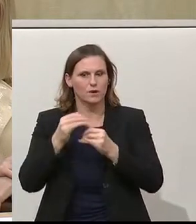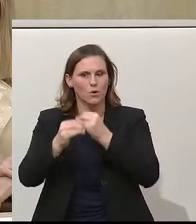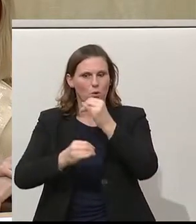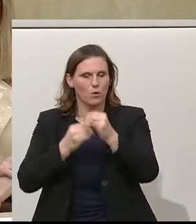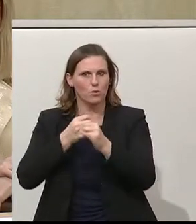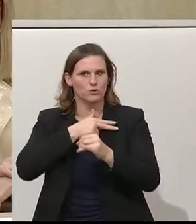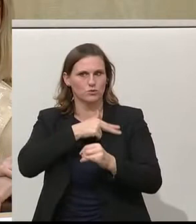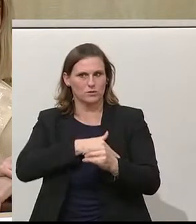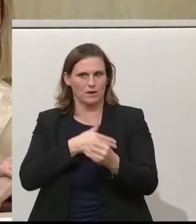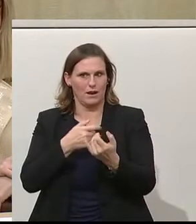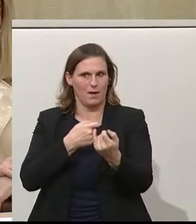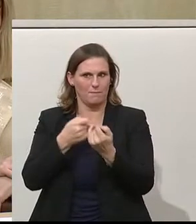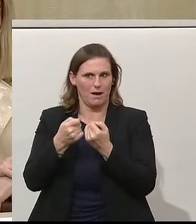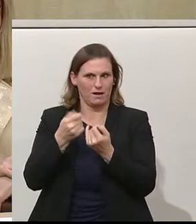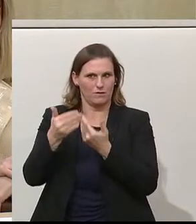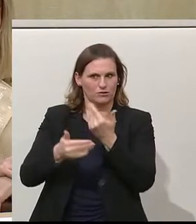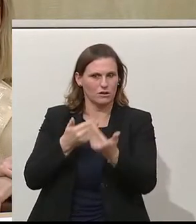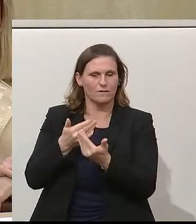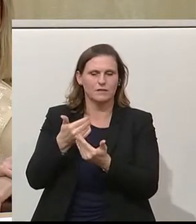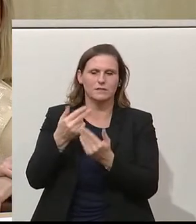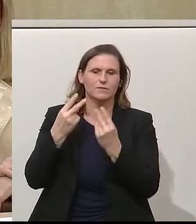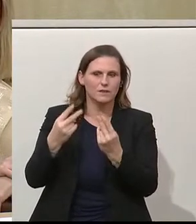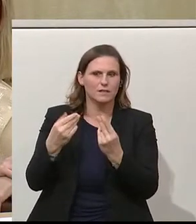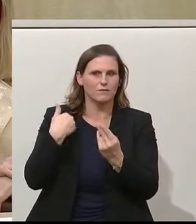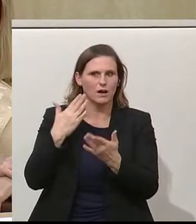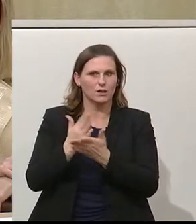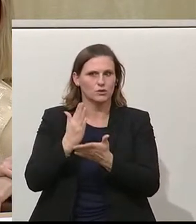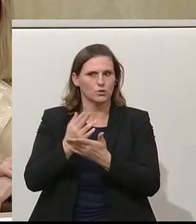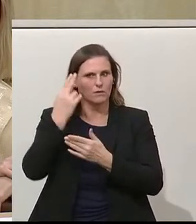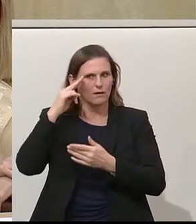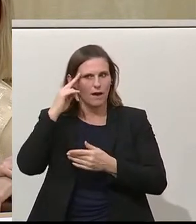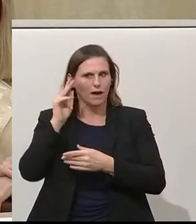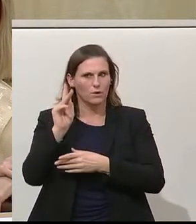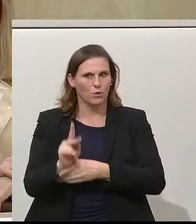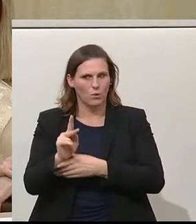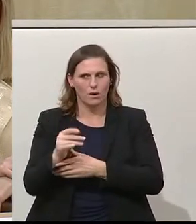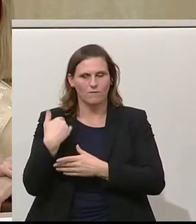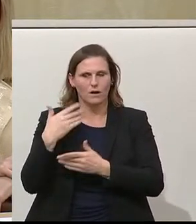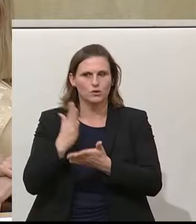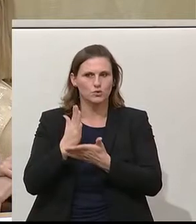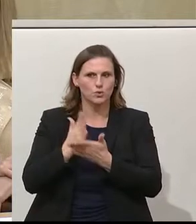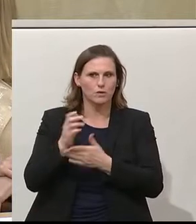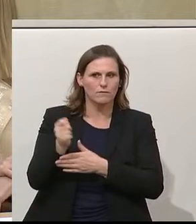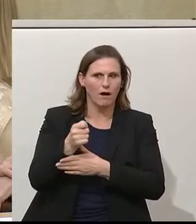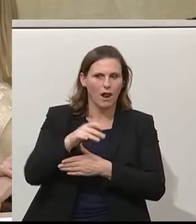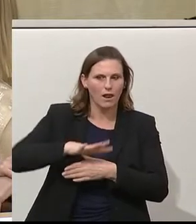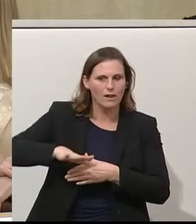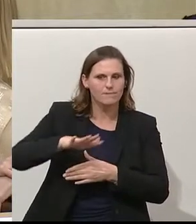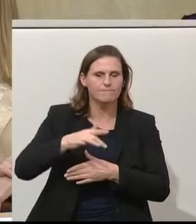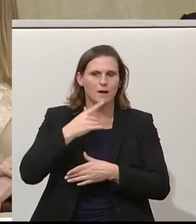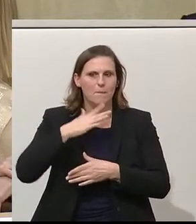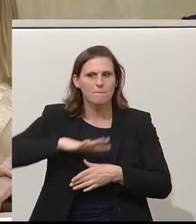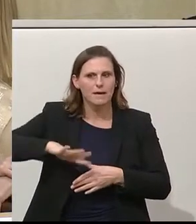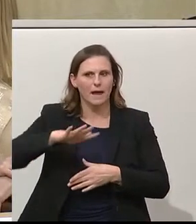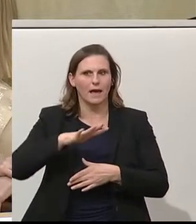Marktwirtschaft und ich kann mich erinnern, dass auch Werner Kogler bereits im Wahlkampf gemeint hat, das könnte ein Bereich sein, wo sich